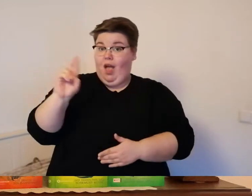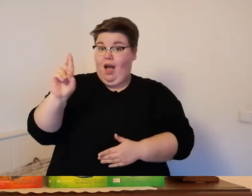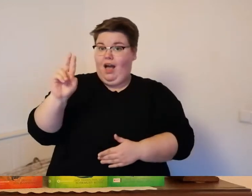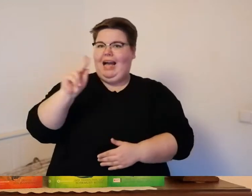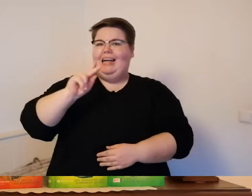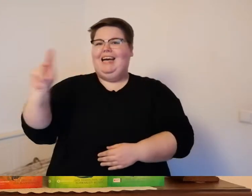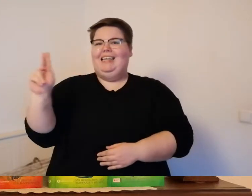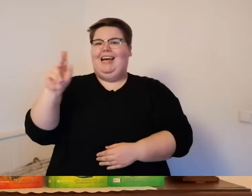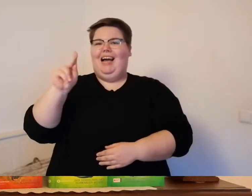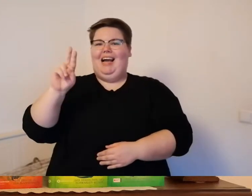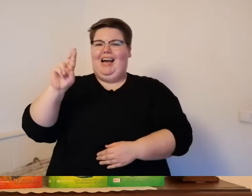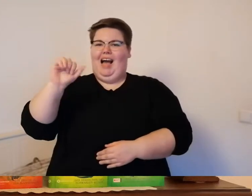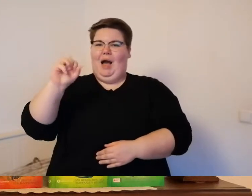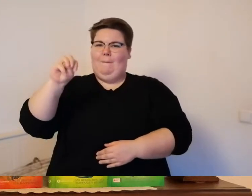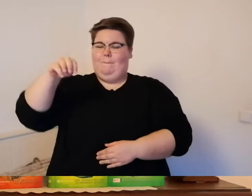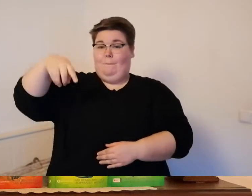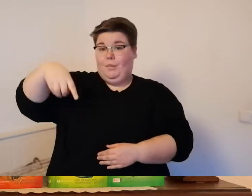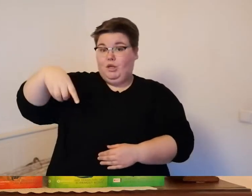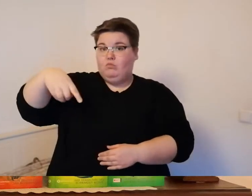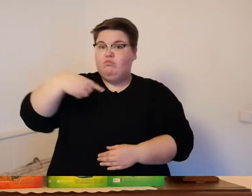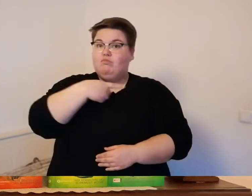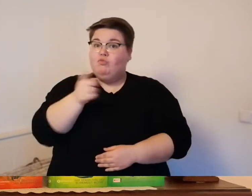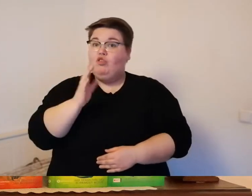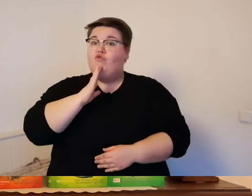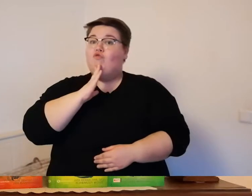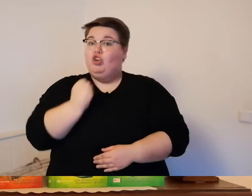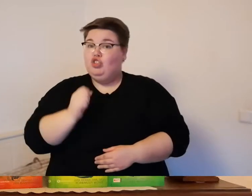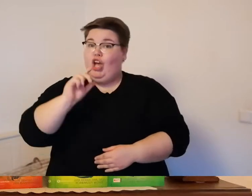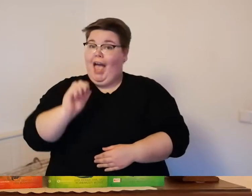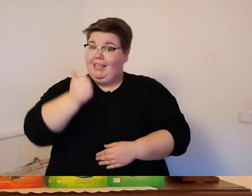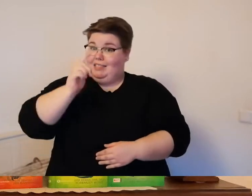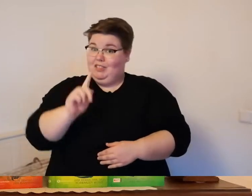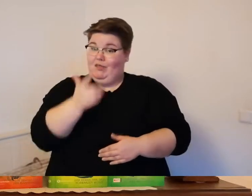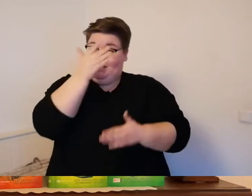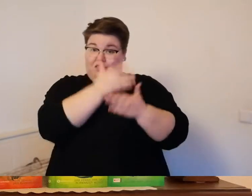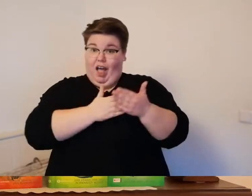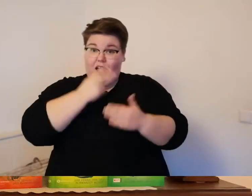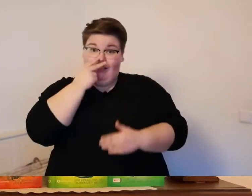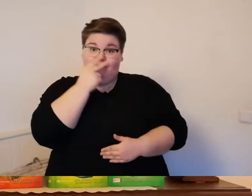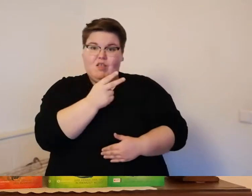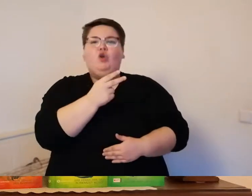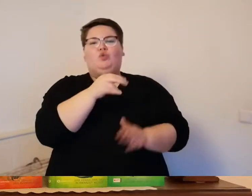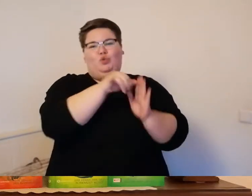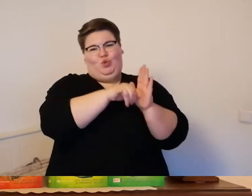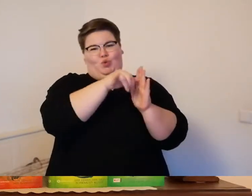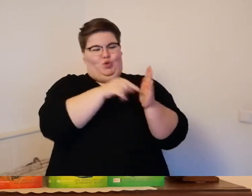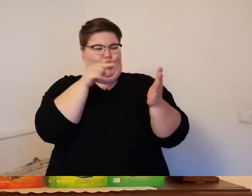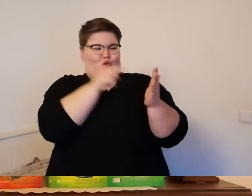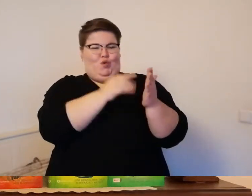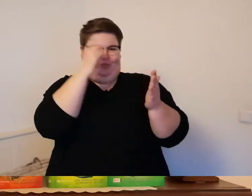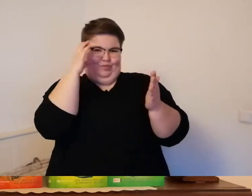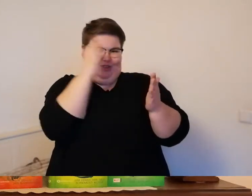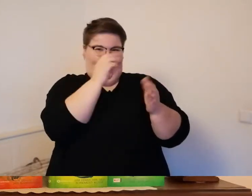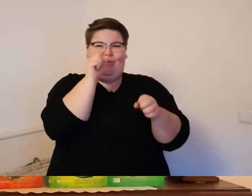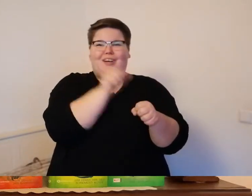euch anschauen wollt könnt ihr das auf unserem youtube kanal der stadt bücherei in büren und jetzt geht's los mit dem